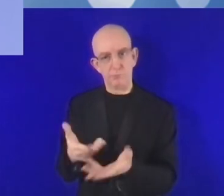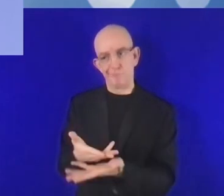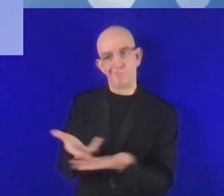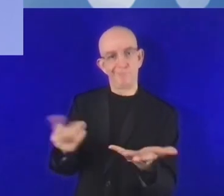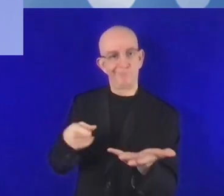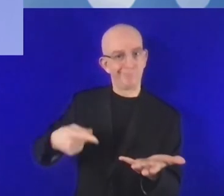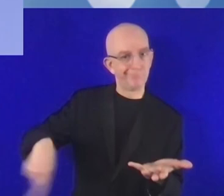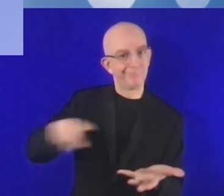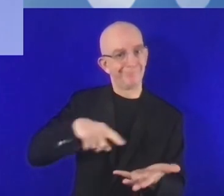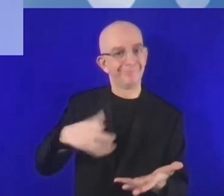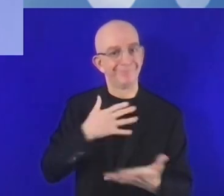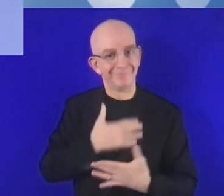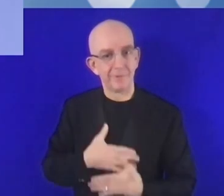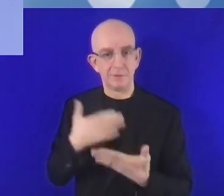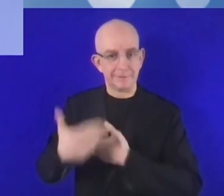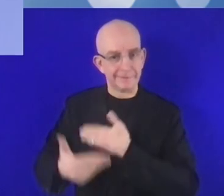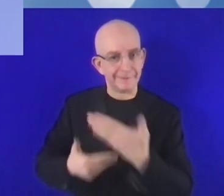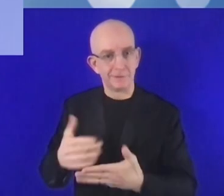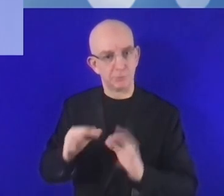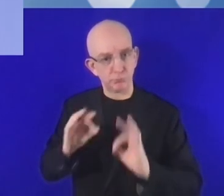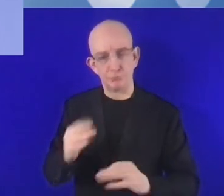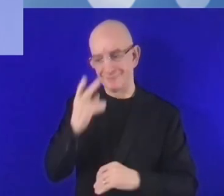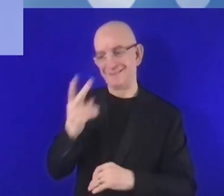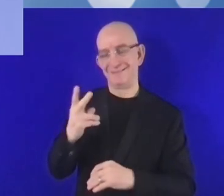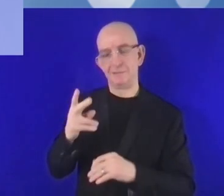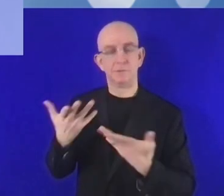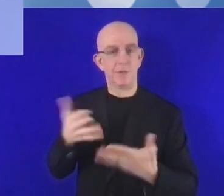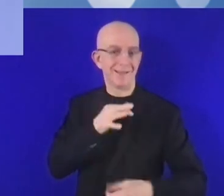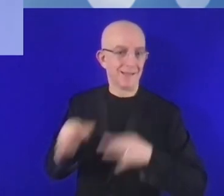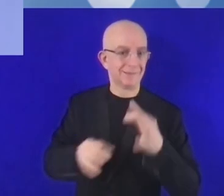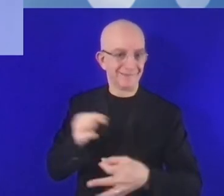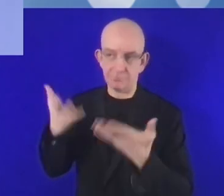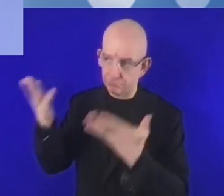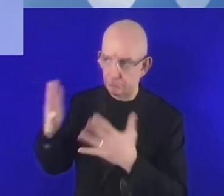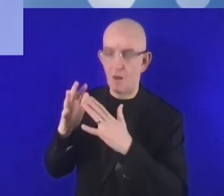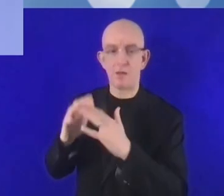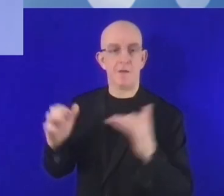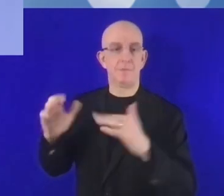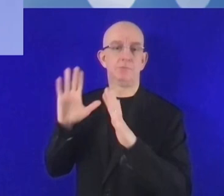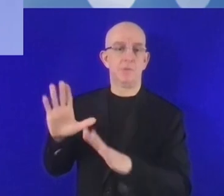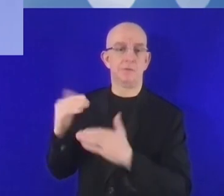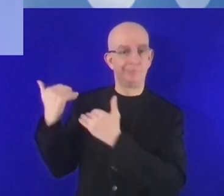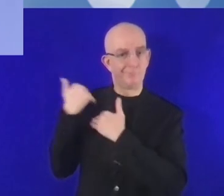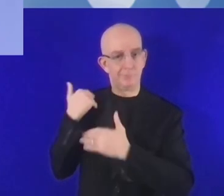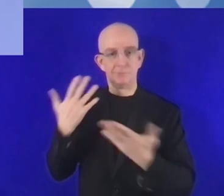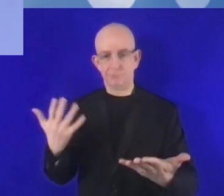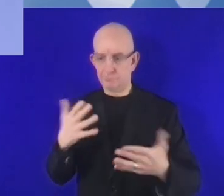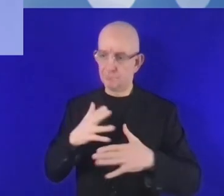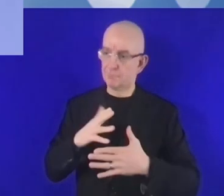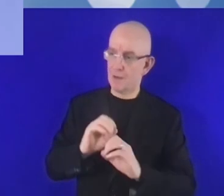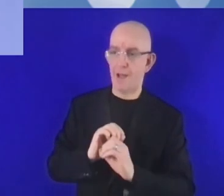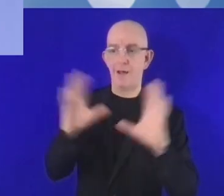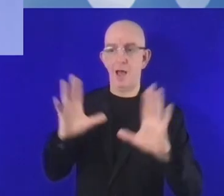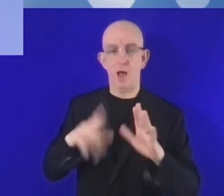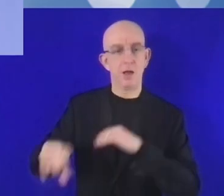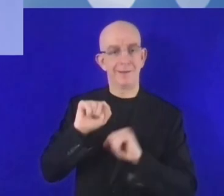بين كل الشركاء على أساس الشفافية وعلى أساس الثقة. إذن